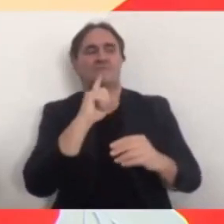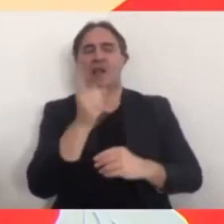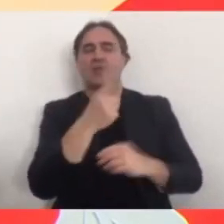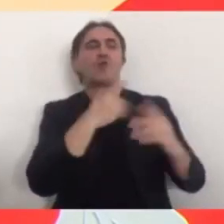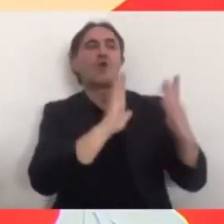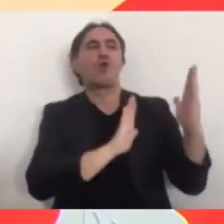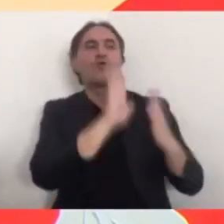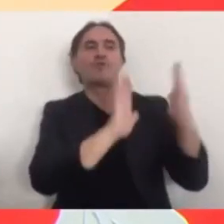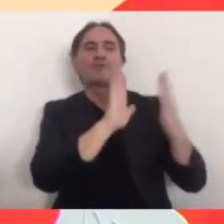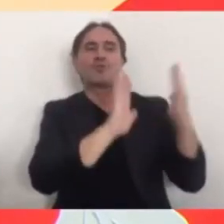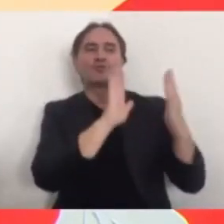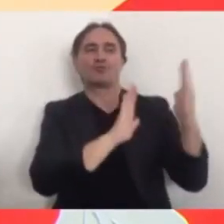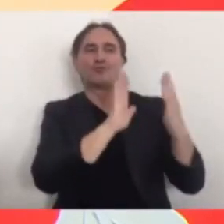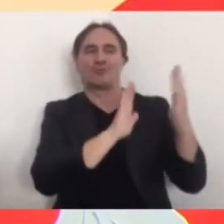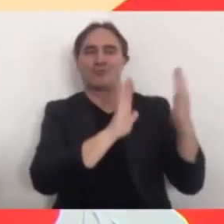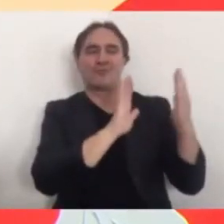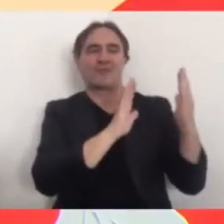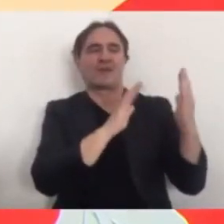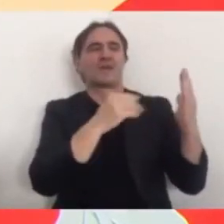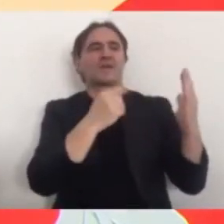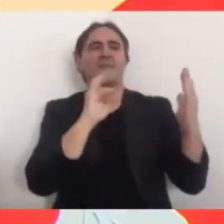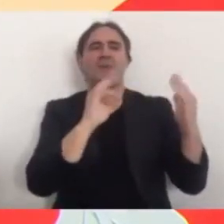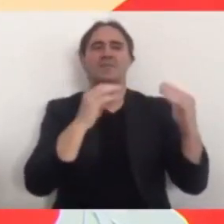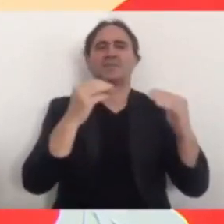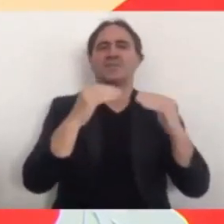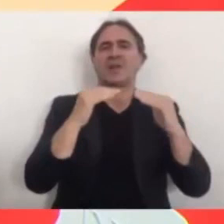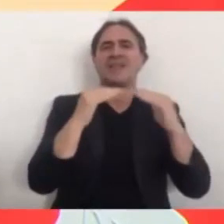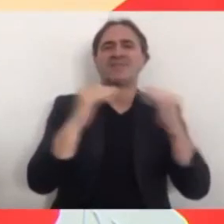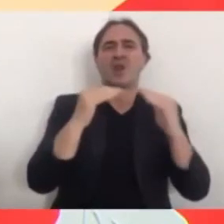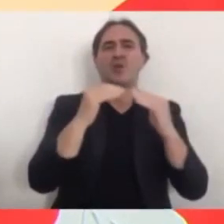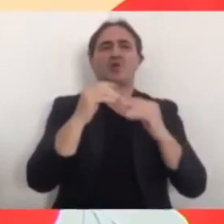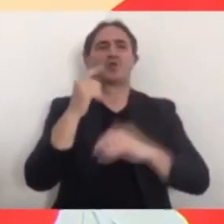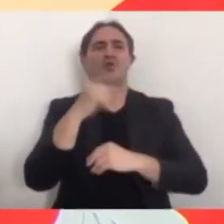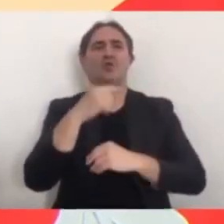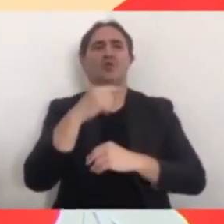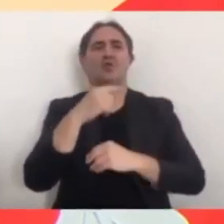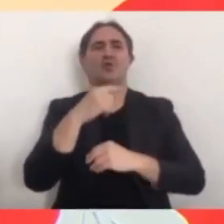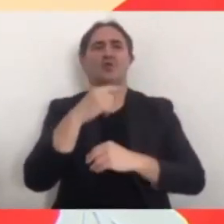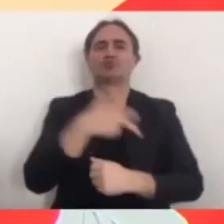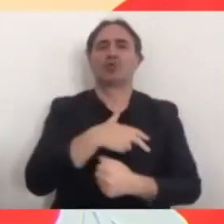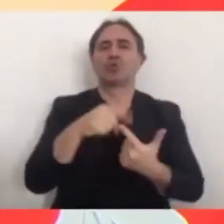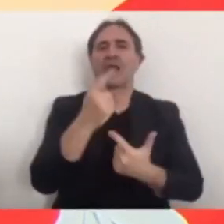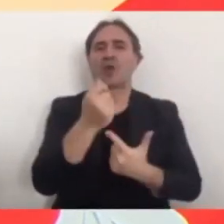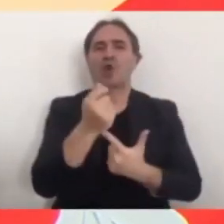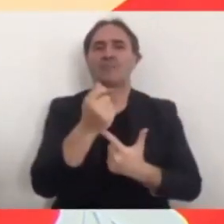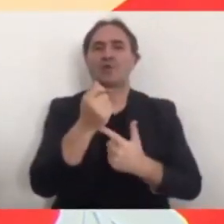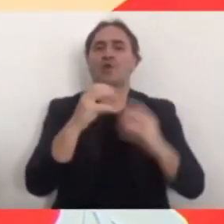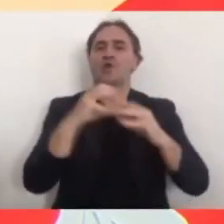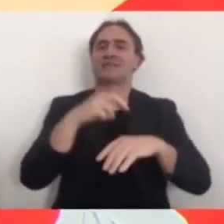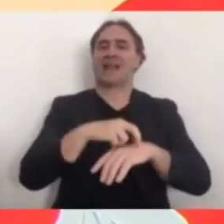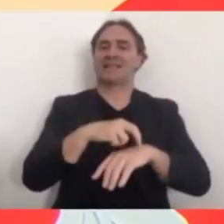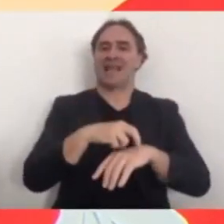'elevato livello socio-economico sanitario. Noi abbiamo quasi il 9% in più di